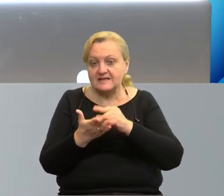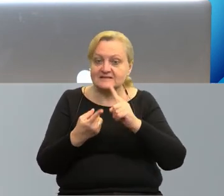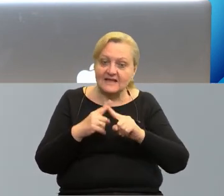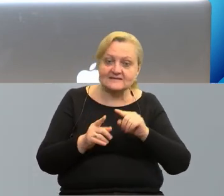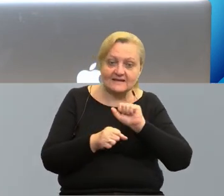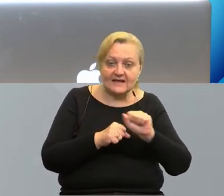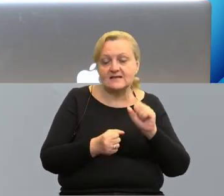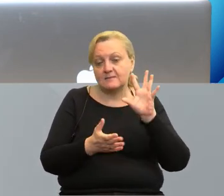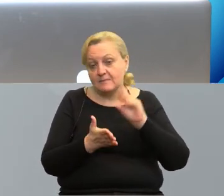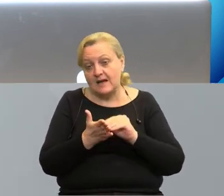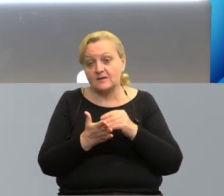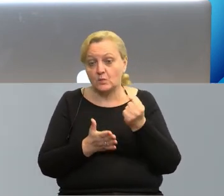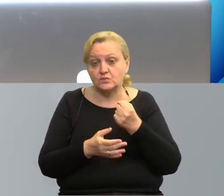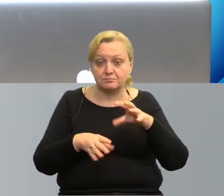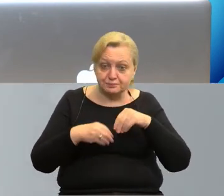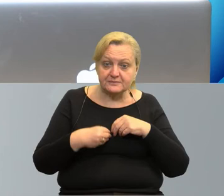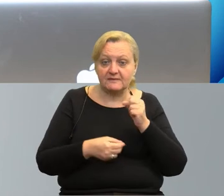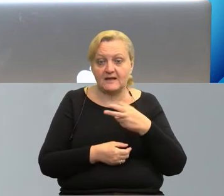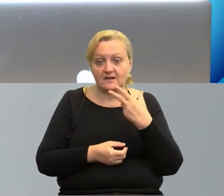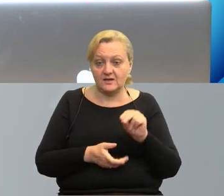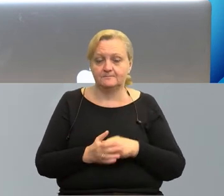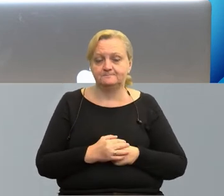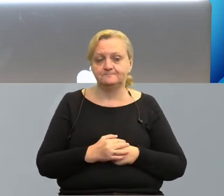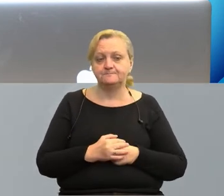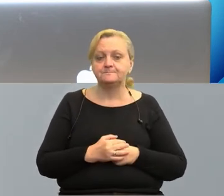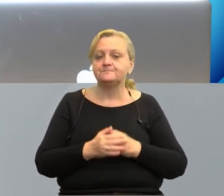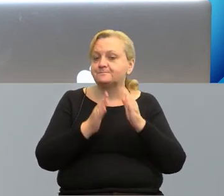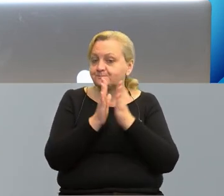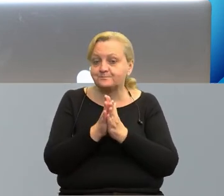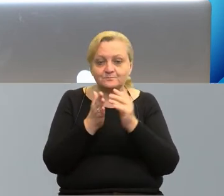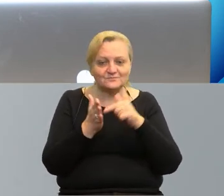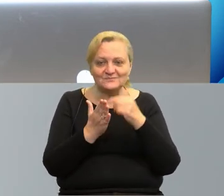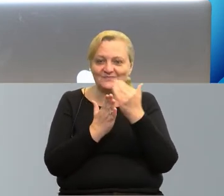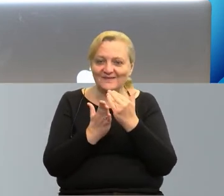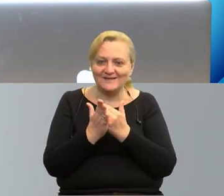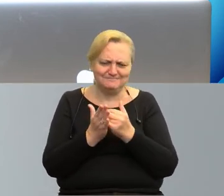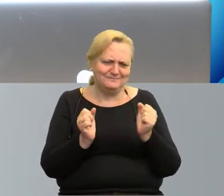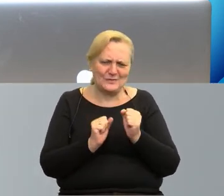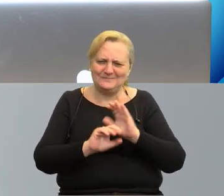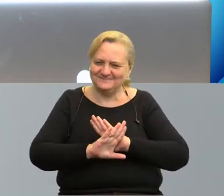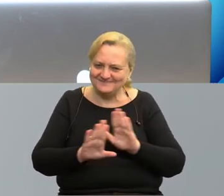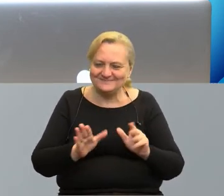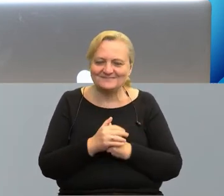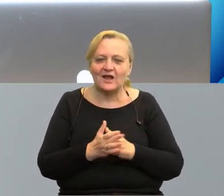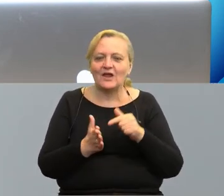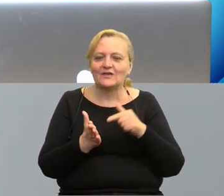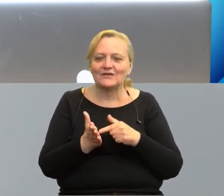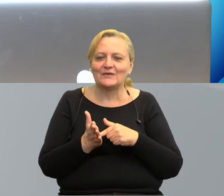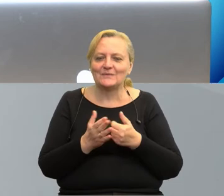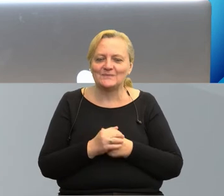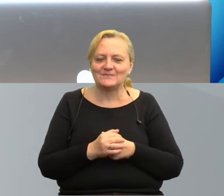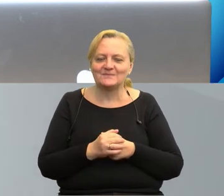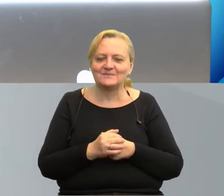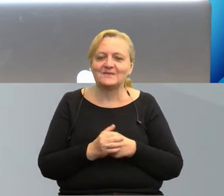sens i praktyczne zastosowanie. Więc proszę się tych programów nie bać. Tutaj,